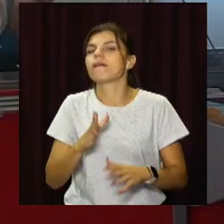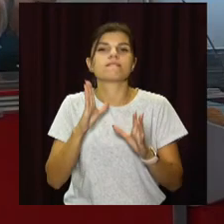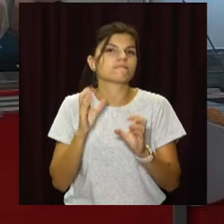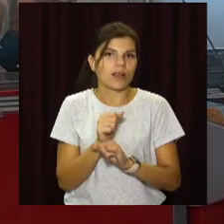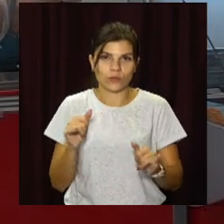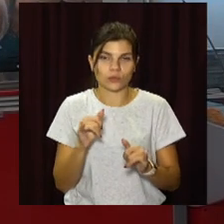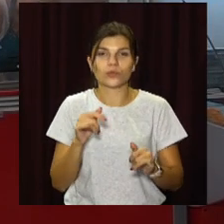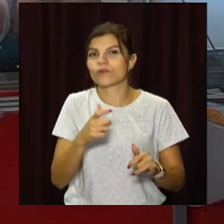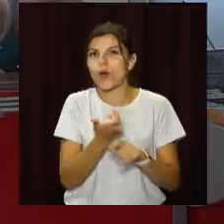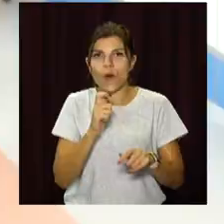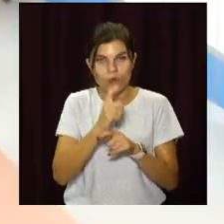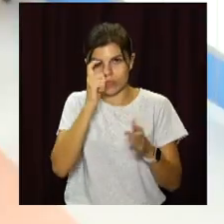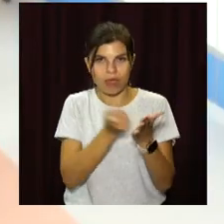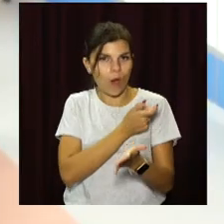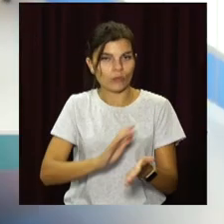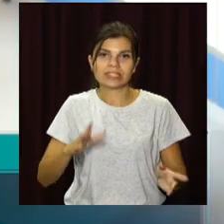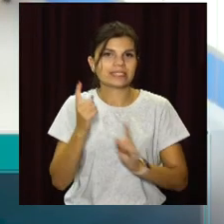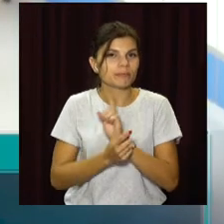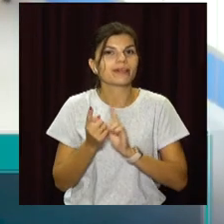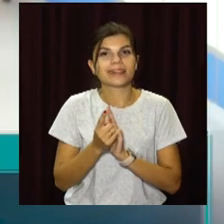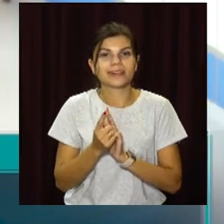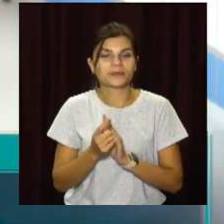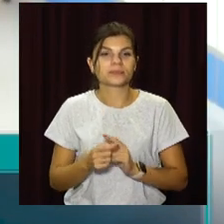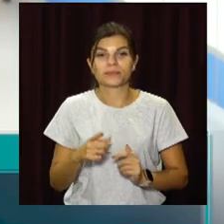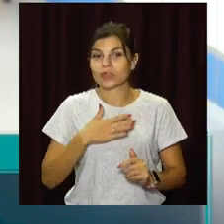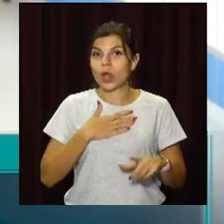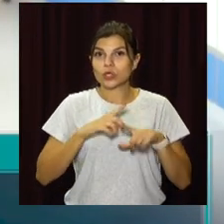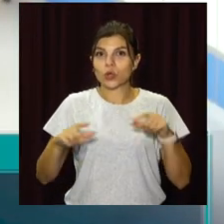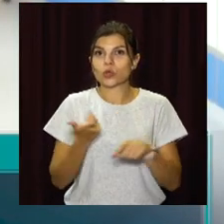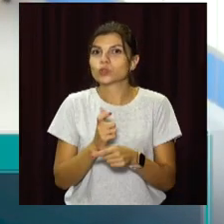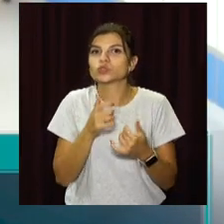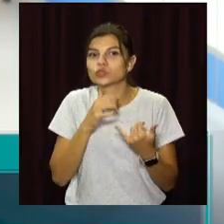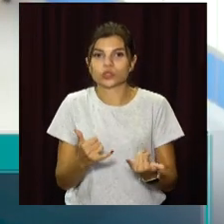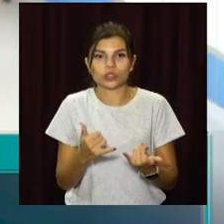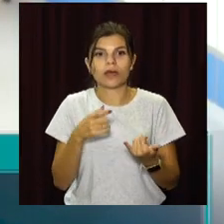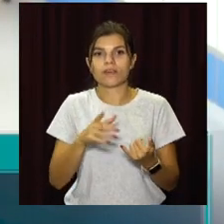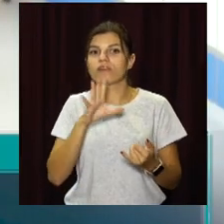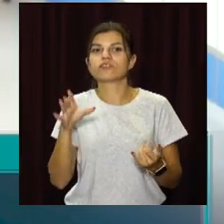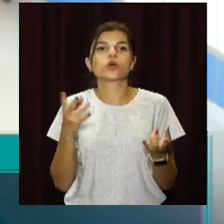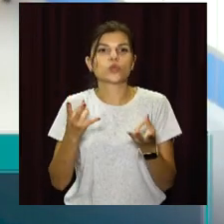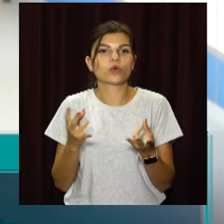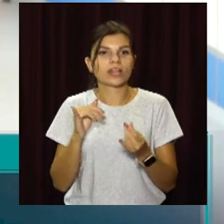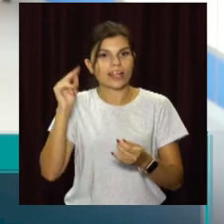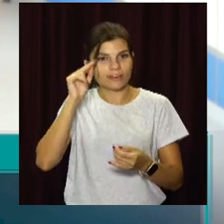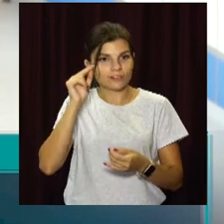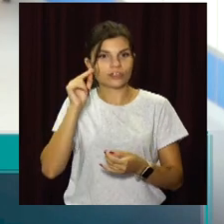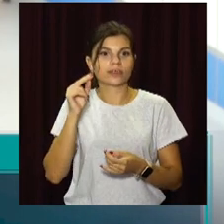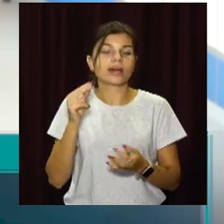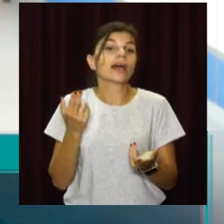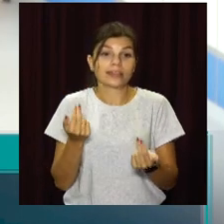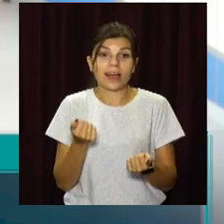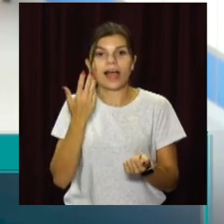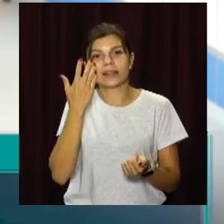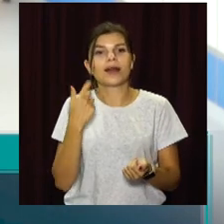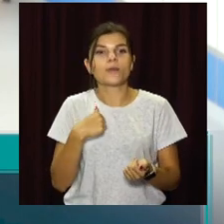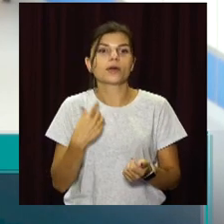змінився до невпізнаваності. Наша школа дуже сучасна, вона обладнана всім необхідним для навчання. Звичайно, коли ми